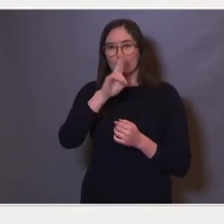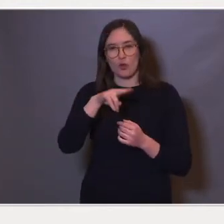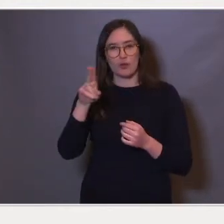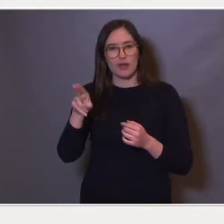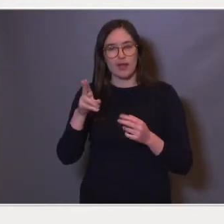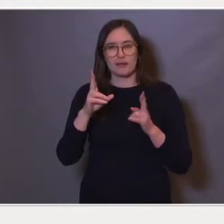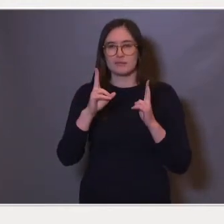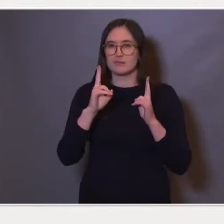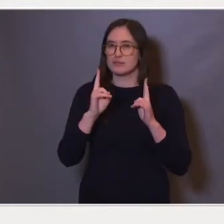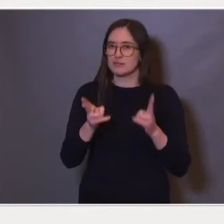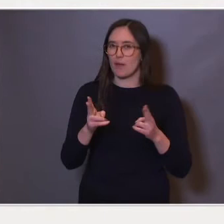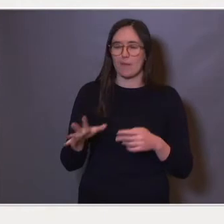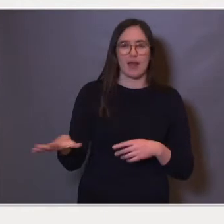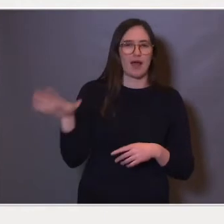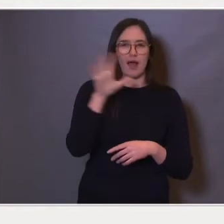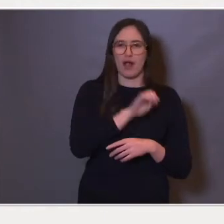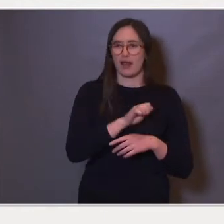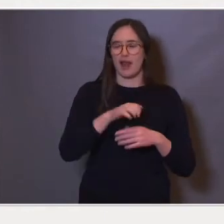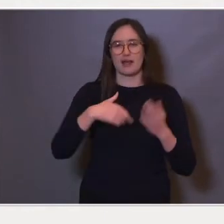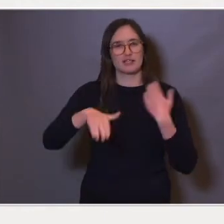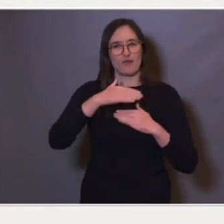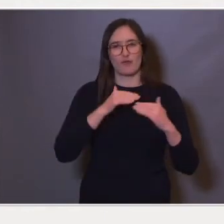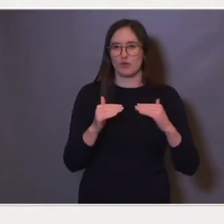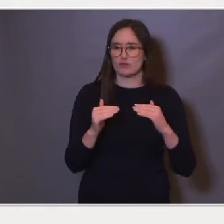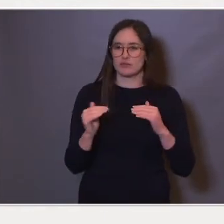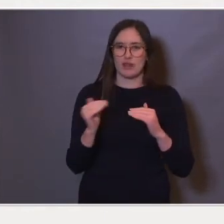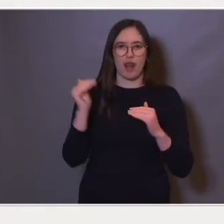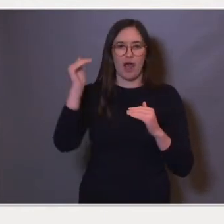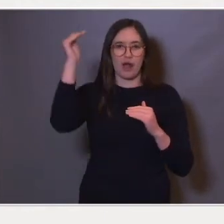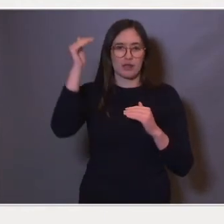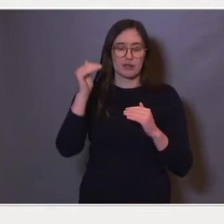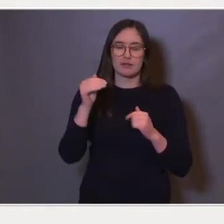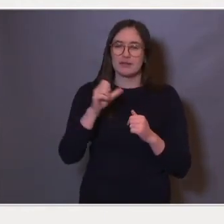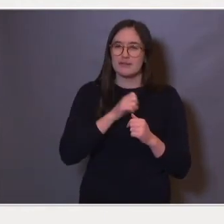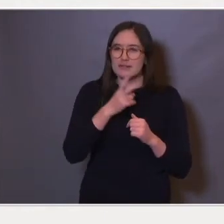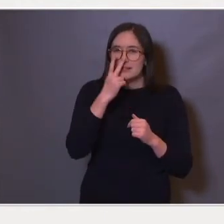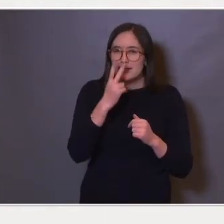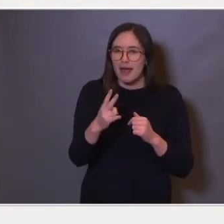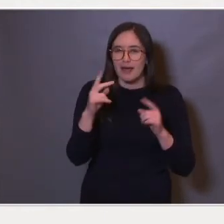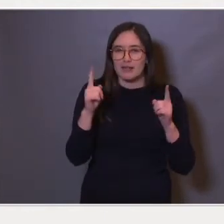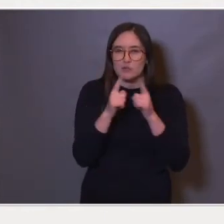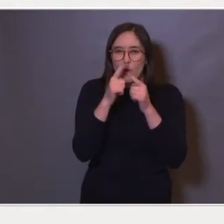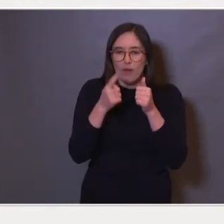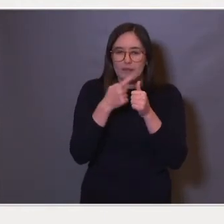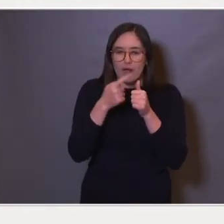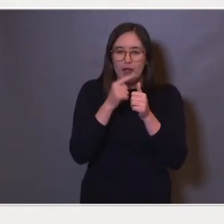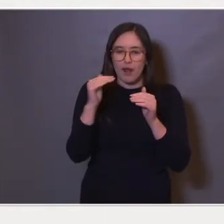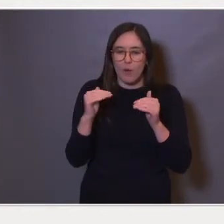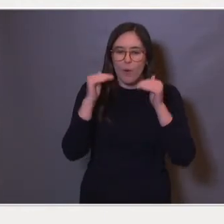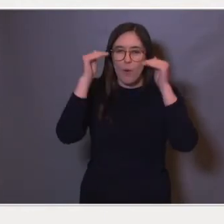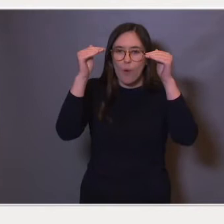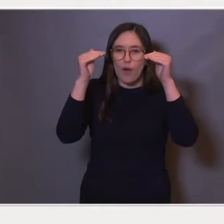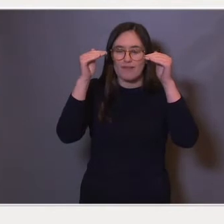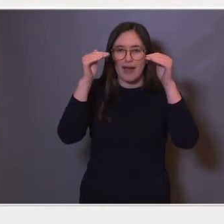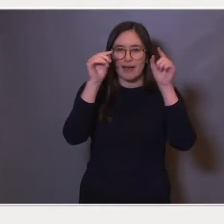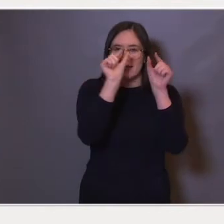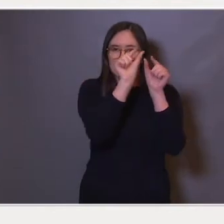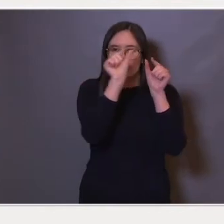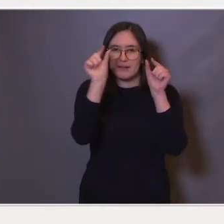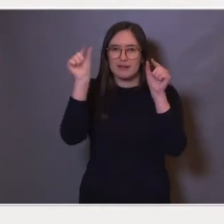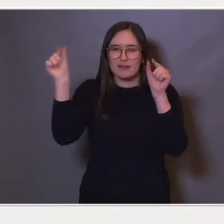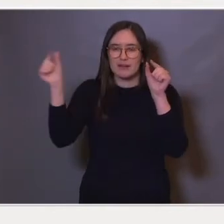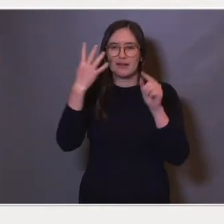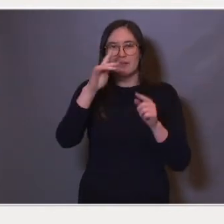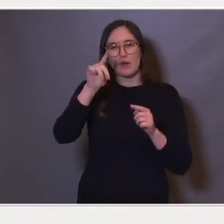samme i alle samfunnslag. Hvis du ser på de små tallene som står over her, så er de nesten like 4, 4